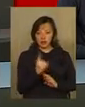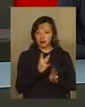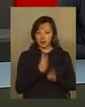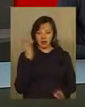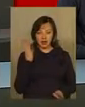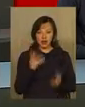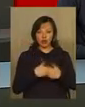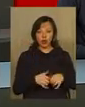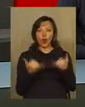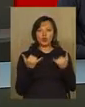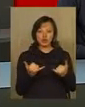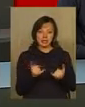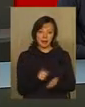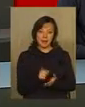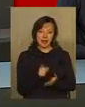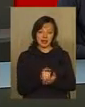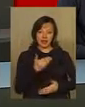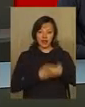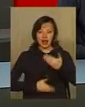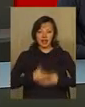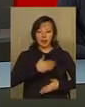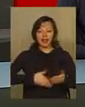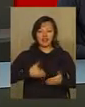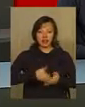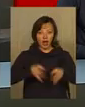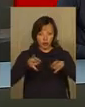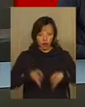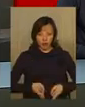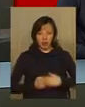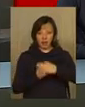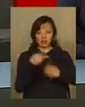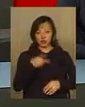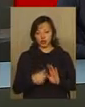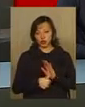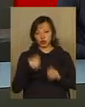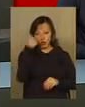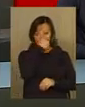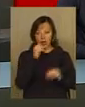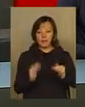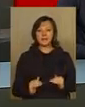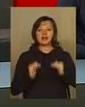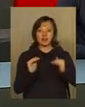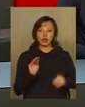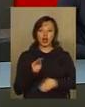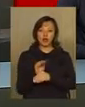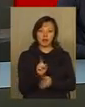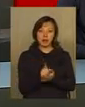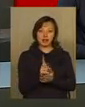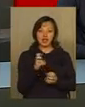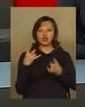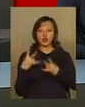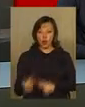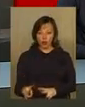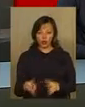насамперед за рахунок осучаснення пенсій інвалідам-ліквідаторам на базі 2006 року та підвищення додаткової пенсії за